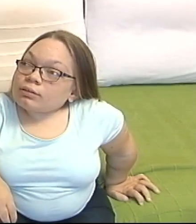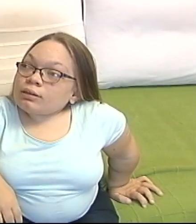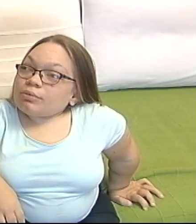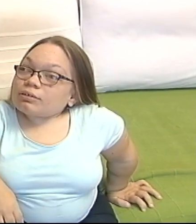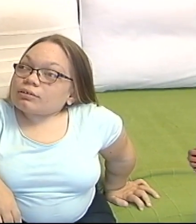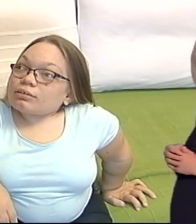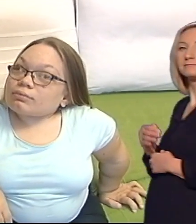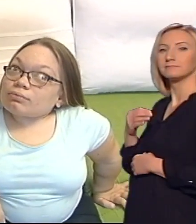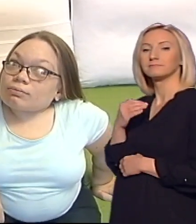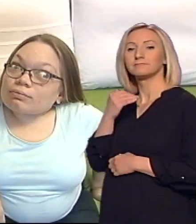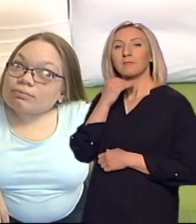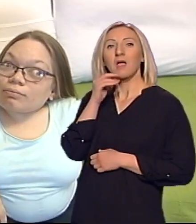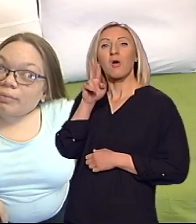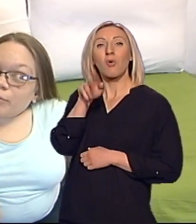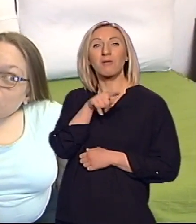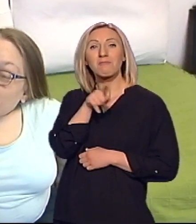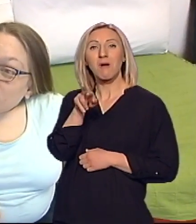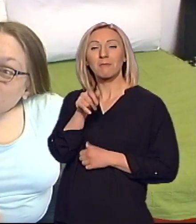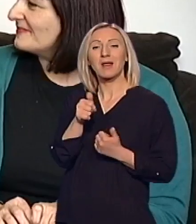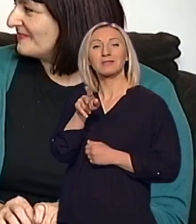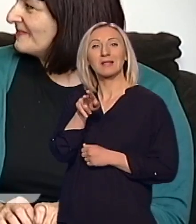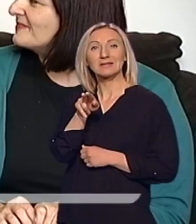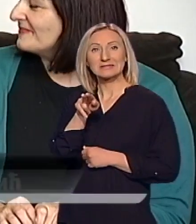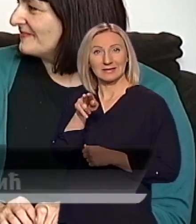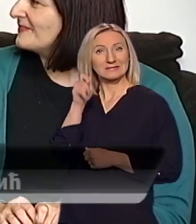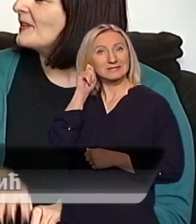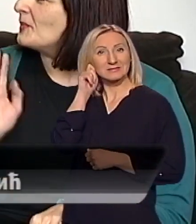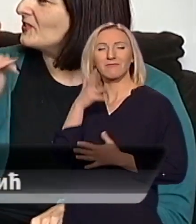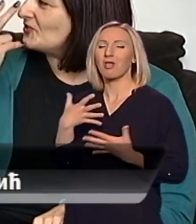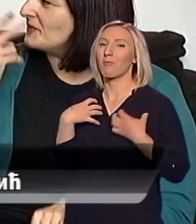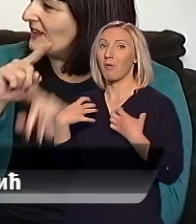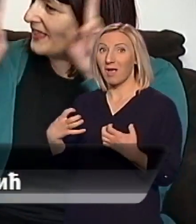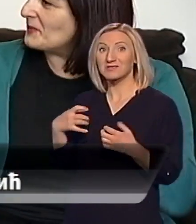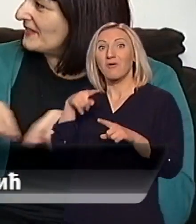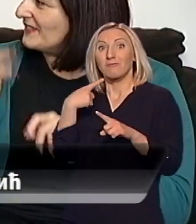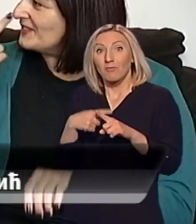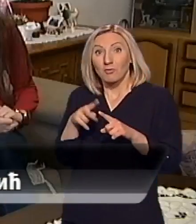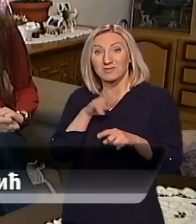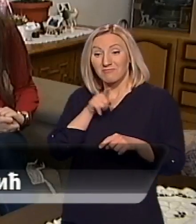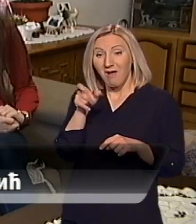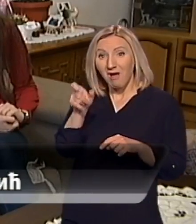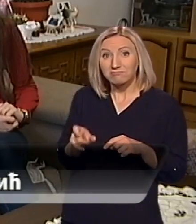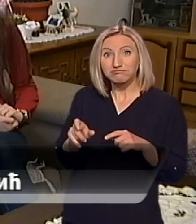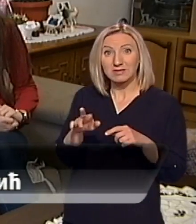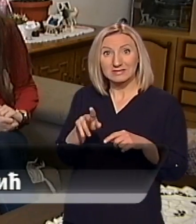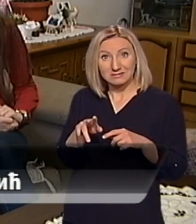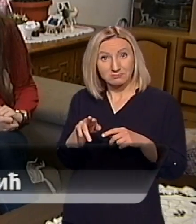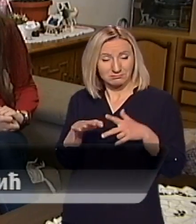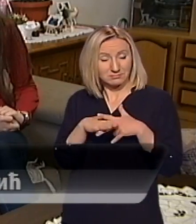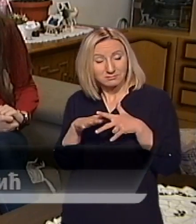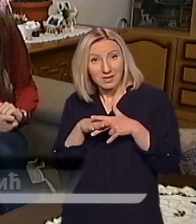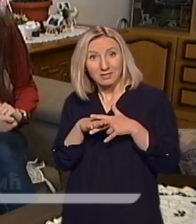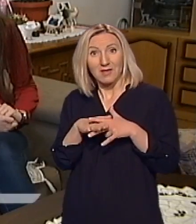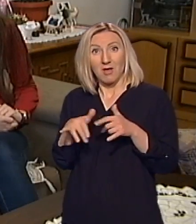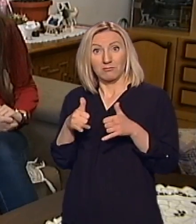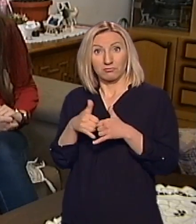Imati brata ili sestru veliko je bogatstvo, a imati brata ili sestru sa smetnjima u razvoju, pored ljubavi, nosi